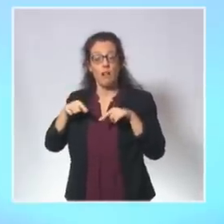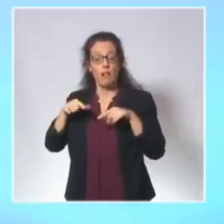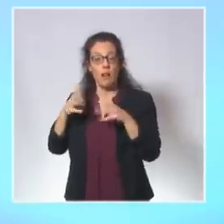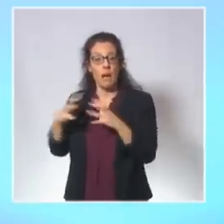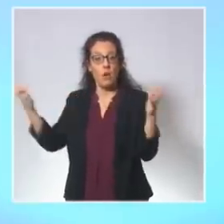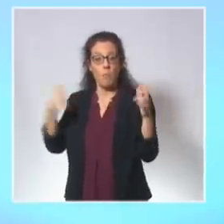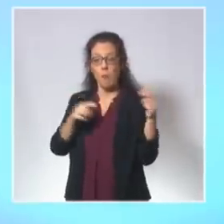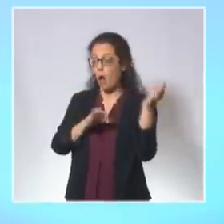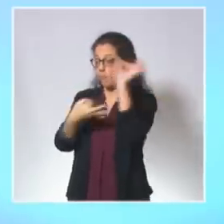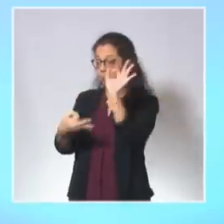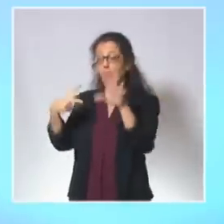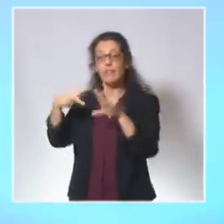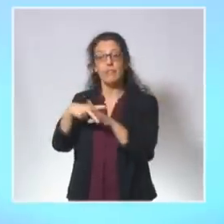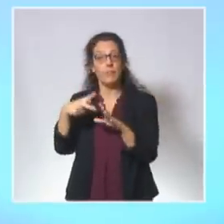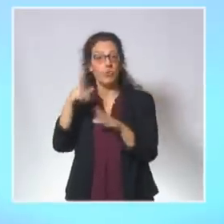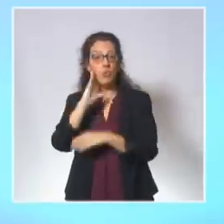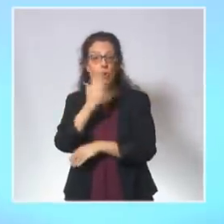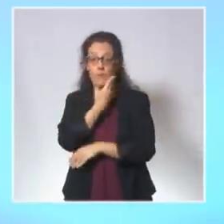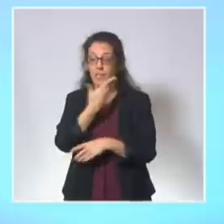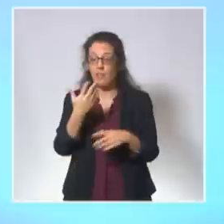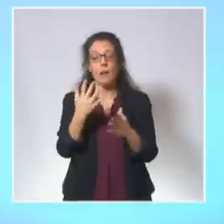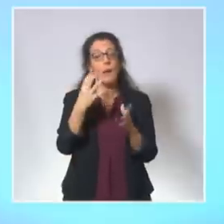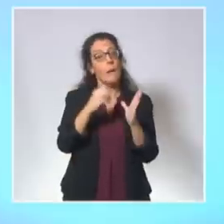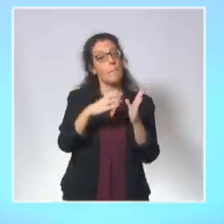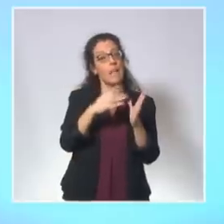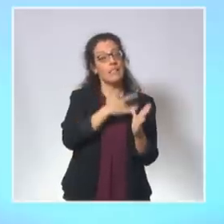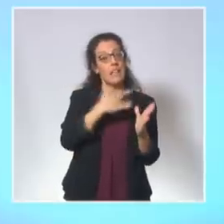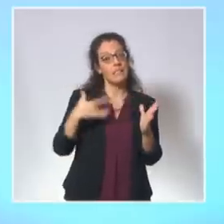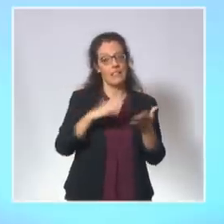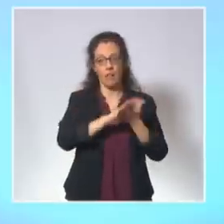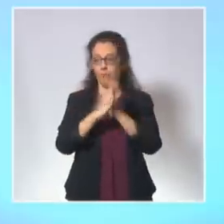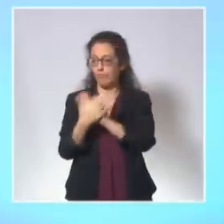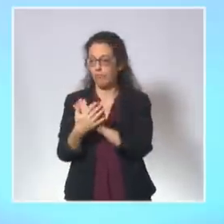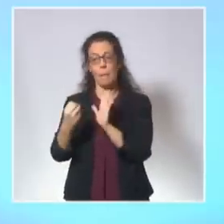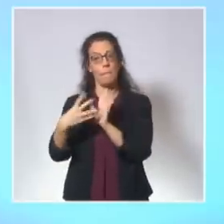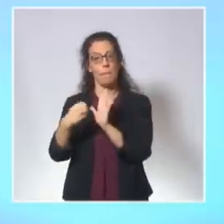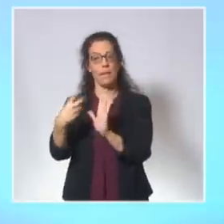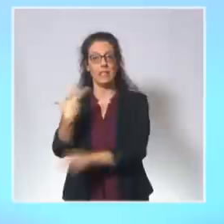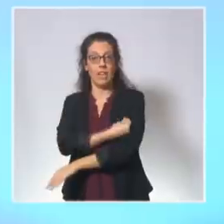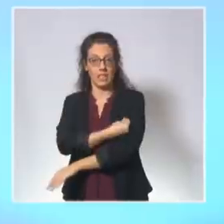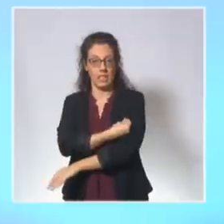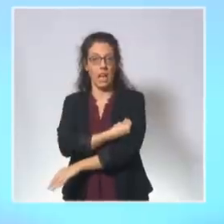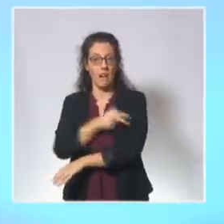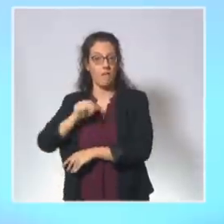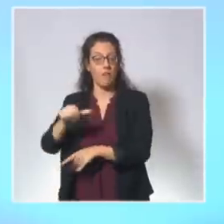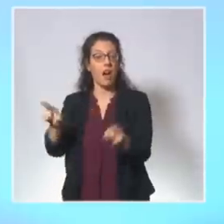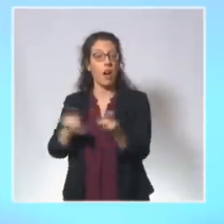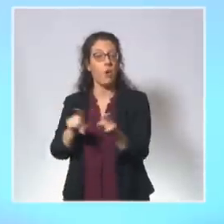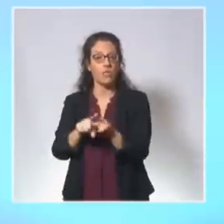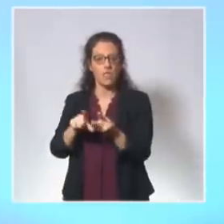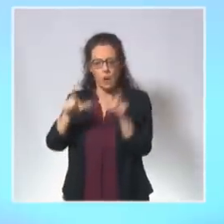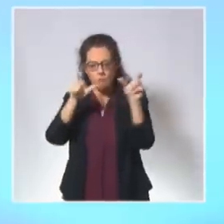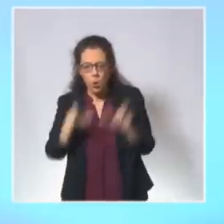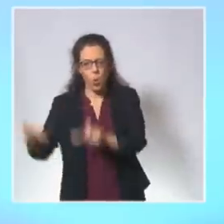notamment pour transformer le pass sanitaire en pass vaccinal, et durcir les conditions de